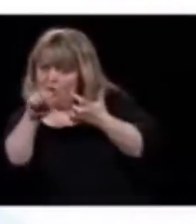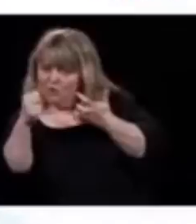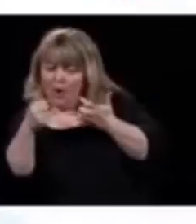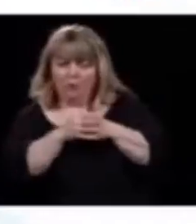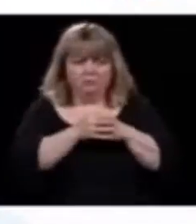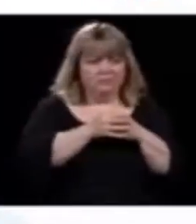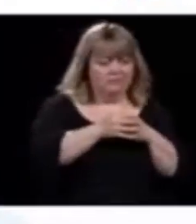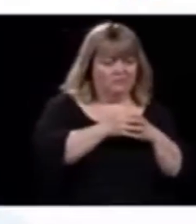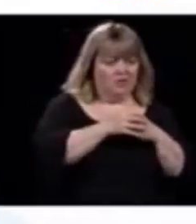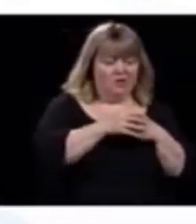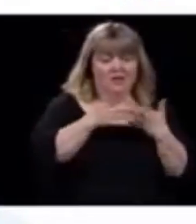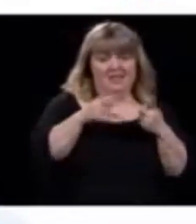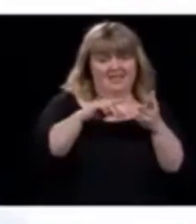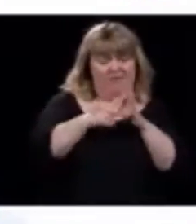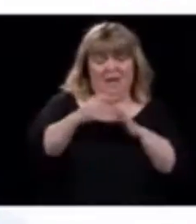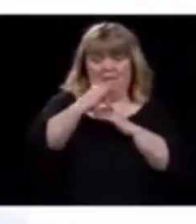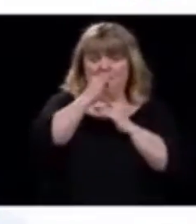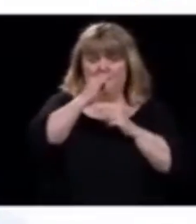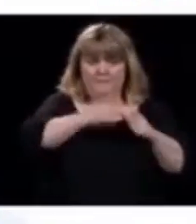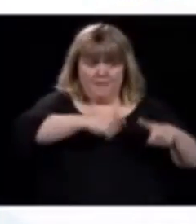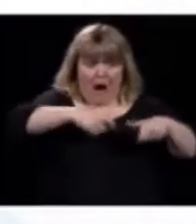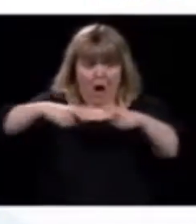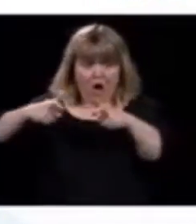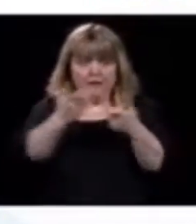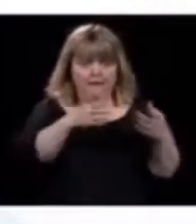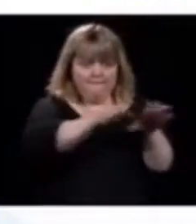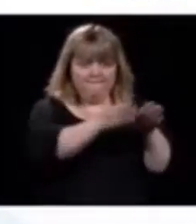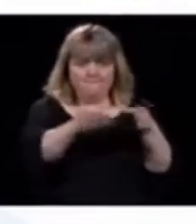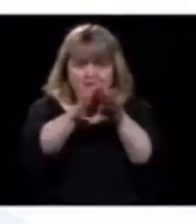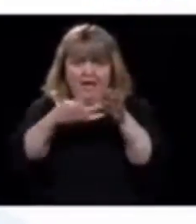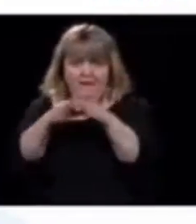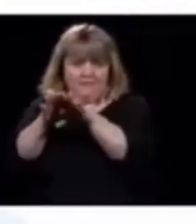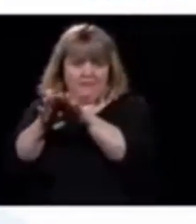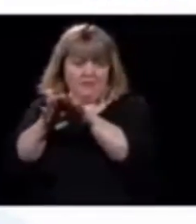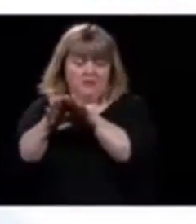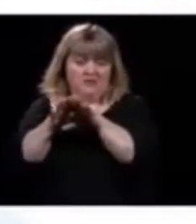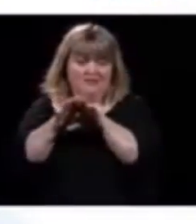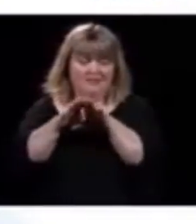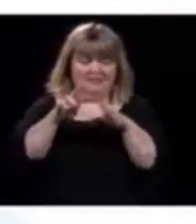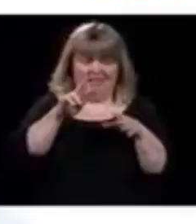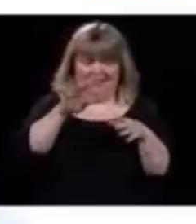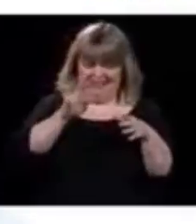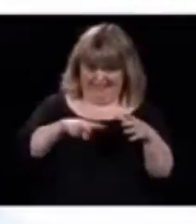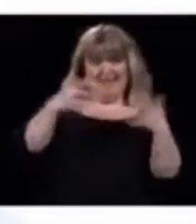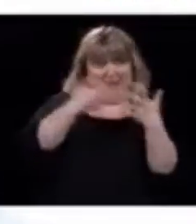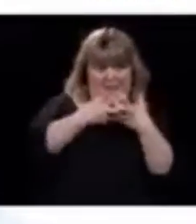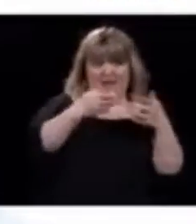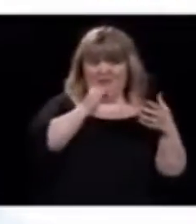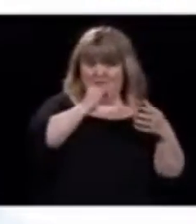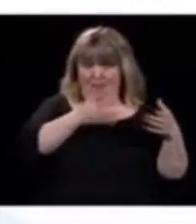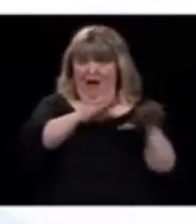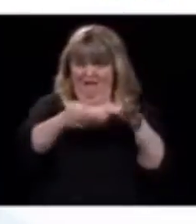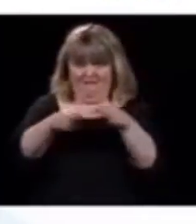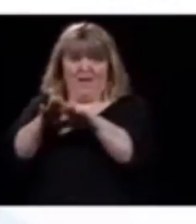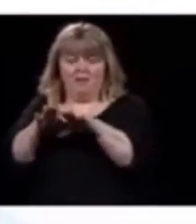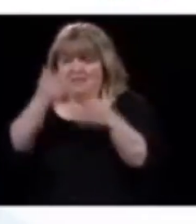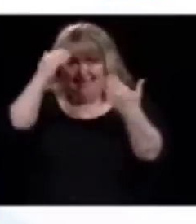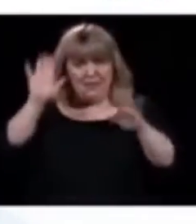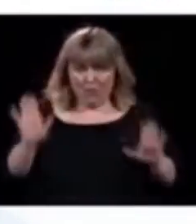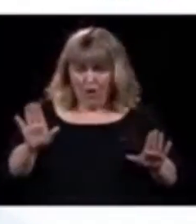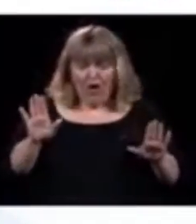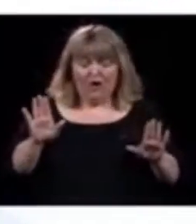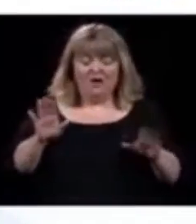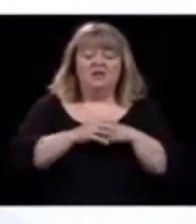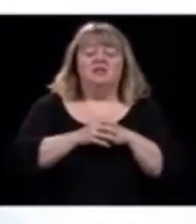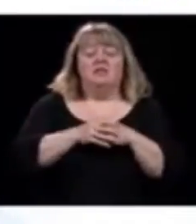fermé des barres. En quoi les barres ont contribué à, écoutez, c'est pas même si ça marche, c'est les mesures de distanciation,